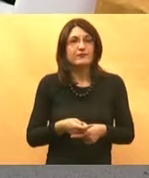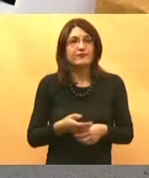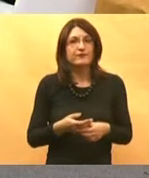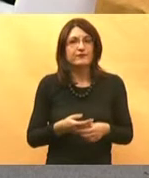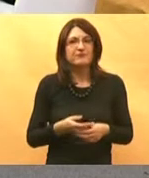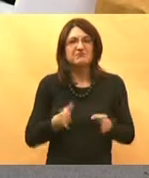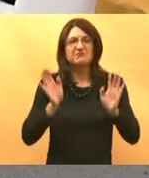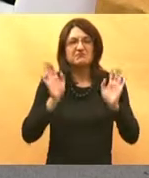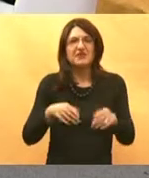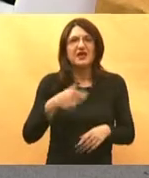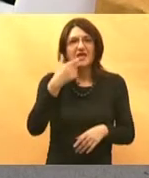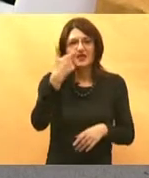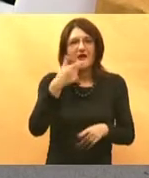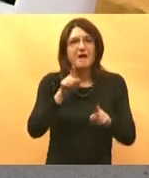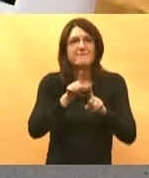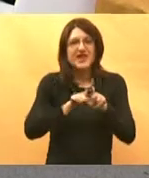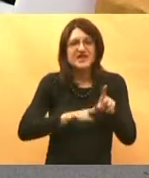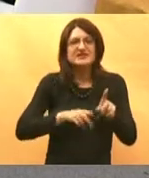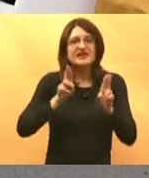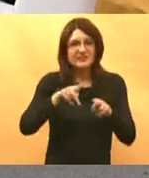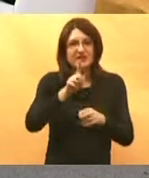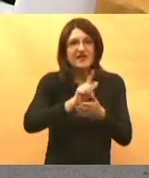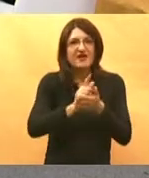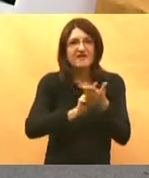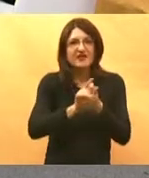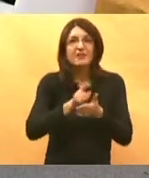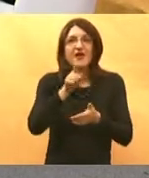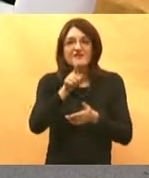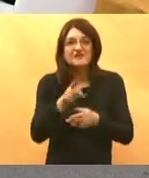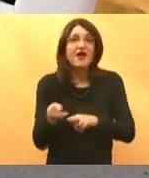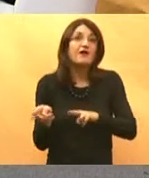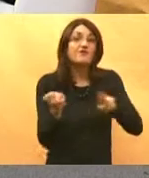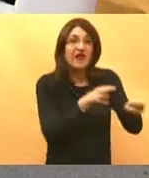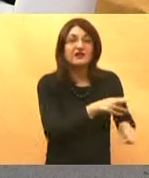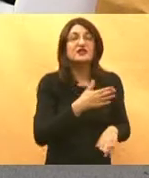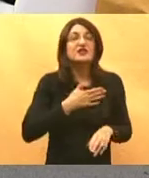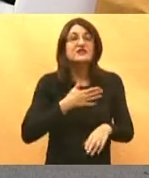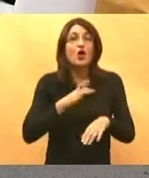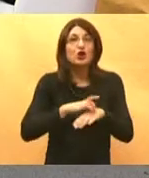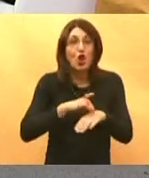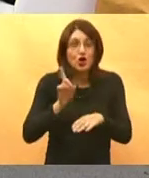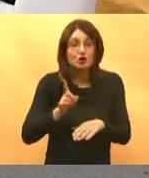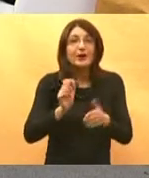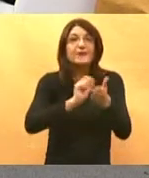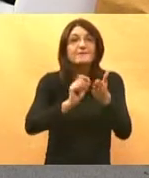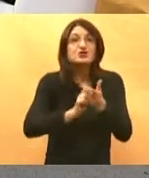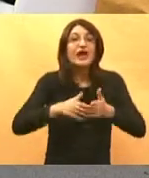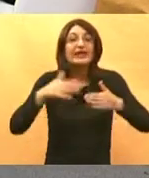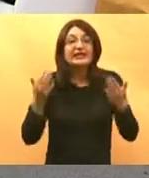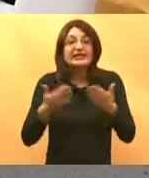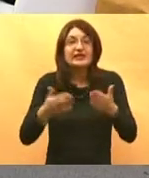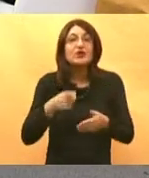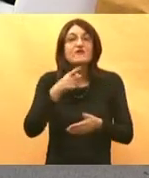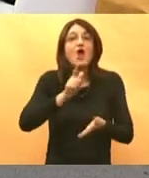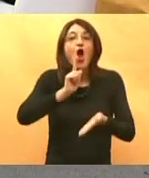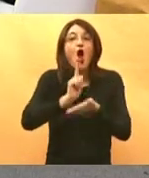tek vam je za dva mjeseca termin ali vratite se doktor nek samo napiše hitno ako to napiše vi odmah dobivate sutra pregled i